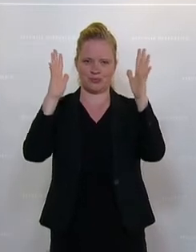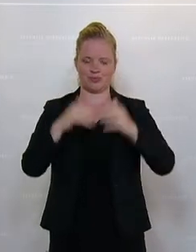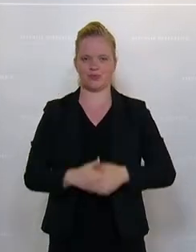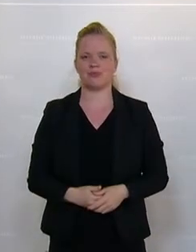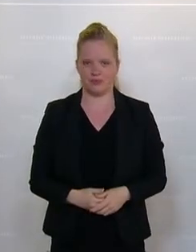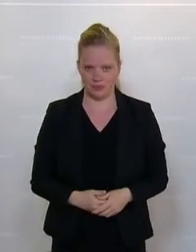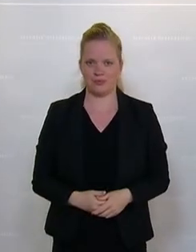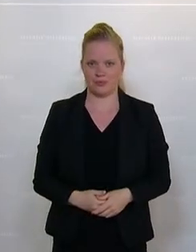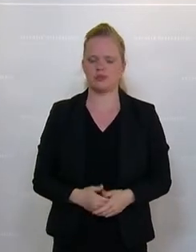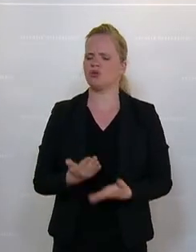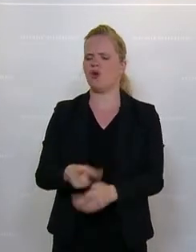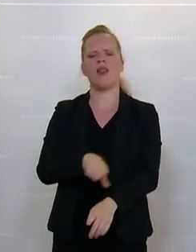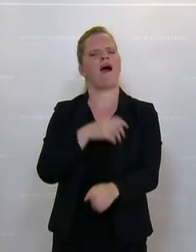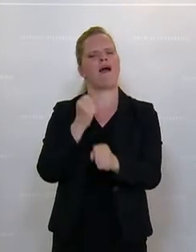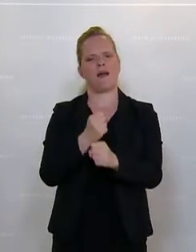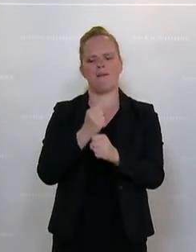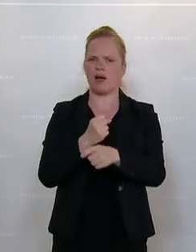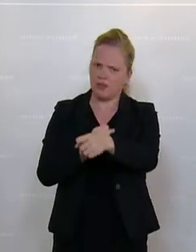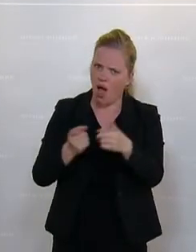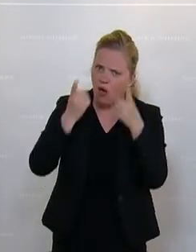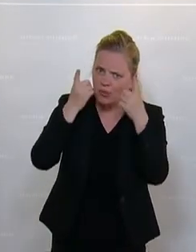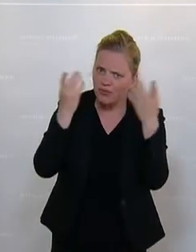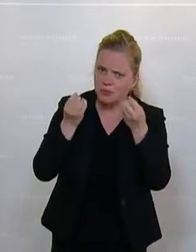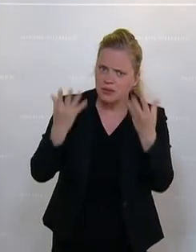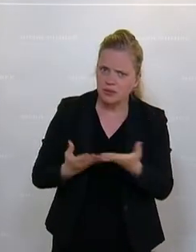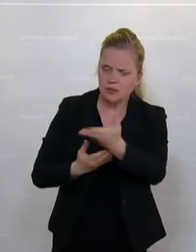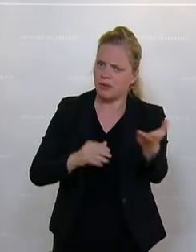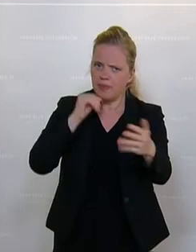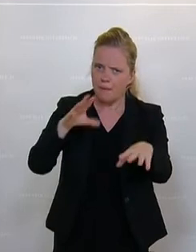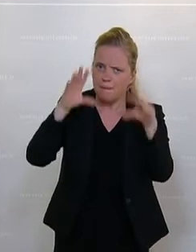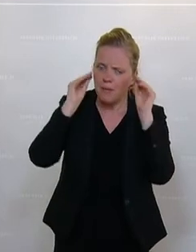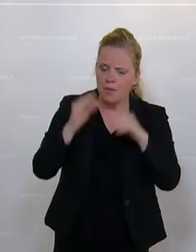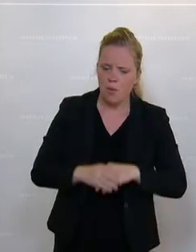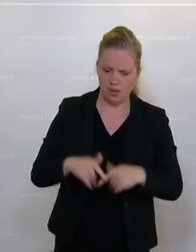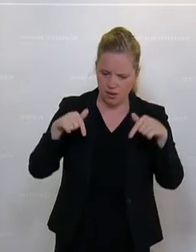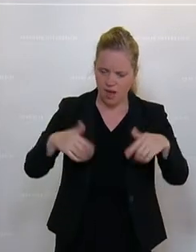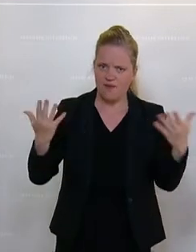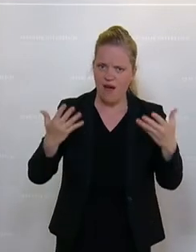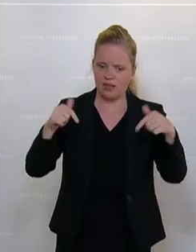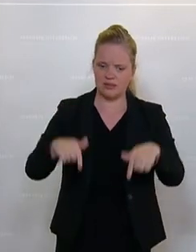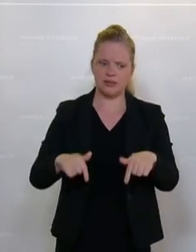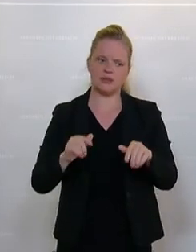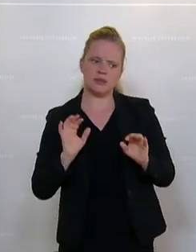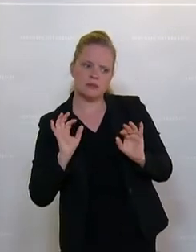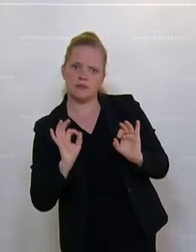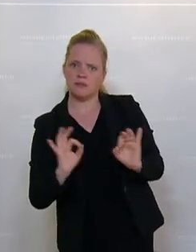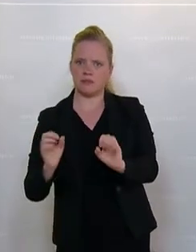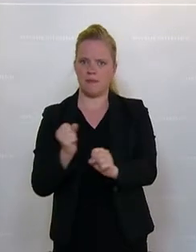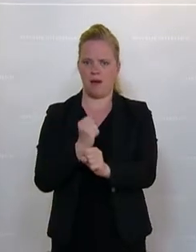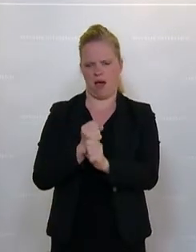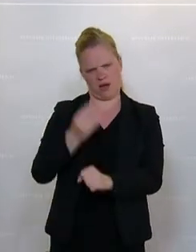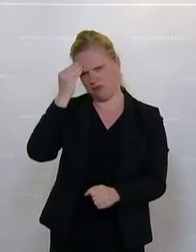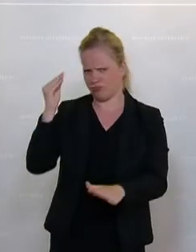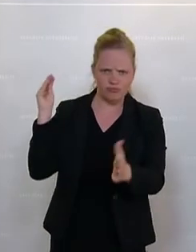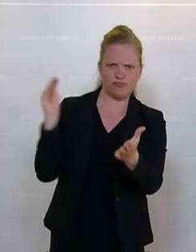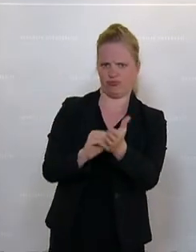Längst gemacht, Herr Kollege Stöckmüller, passen Sie endlich einmal auf, was passiert. Aber offensichtlich bekommen Sie nicht einmal mit, was wir hier auch an Akzenten setzen. Das schreibe ich Ihnen in das